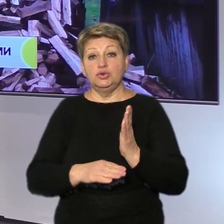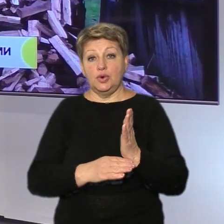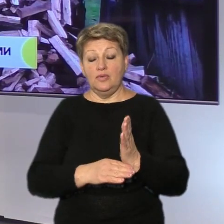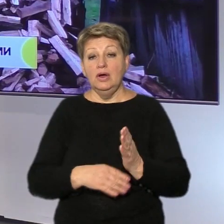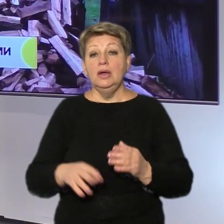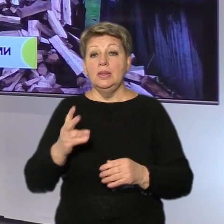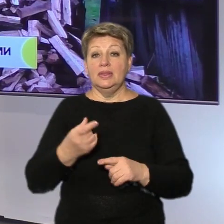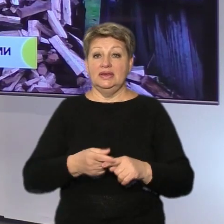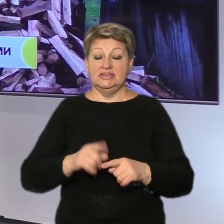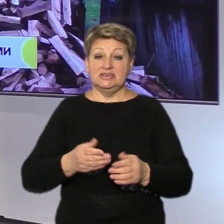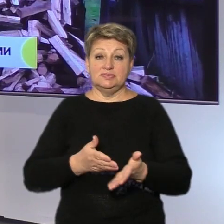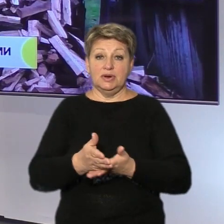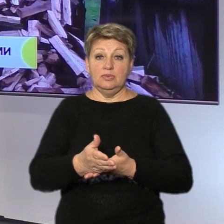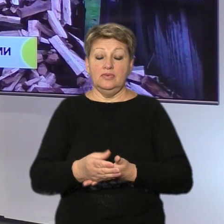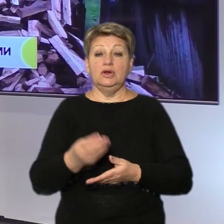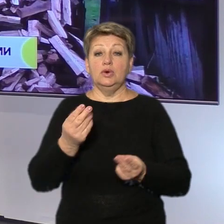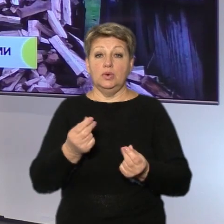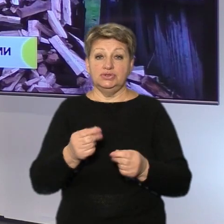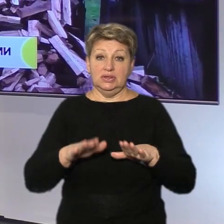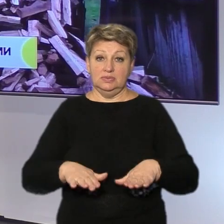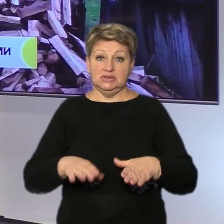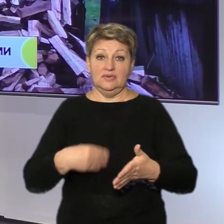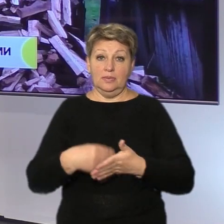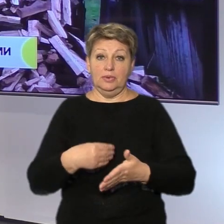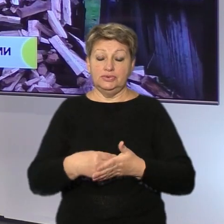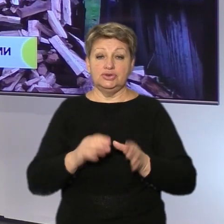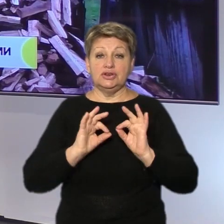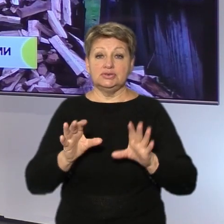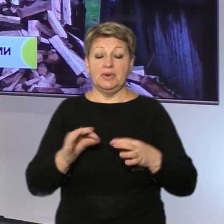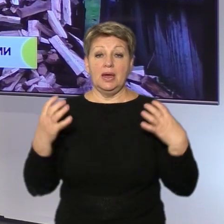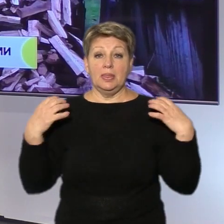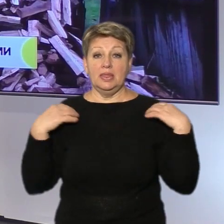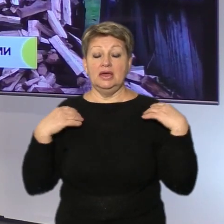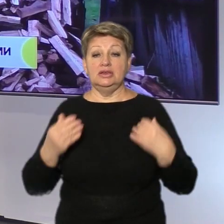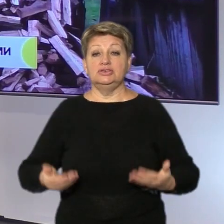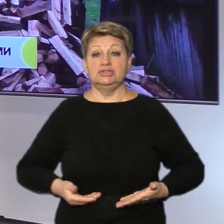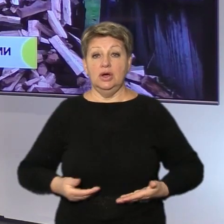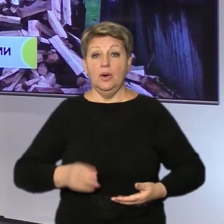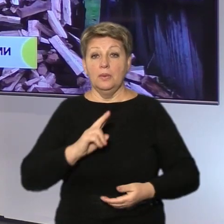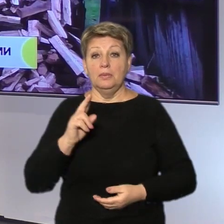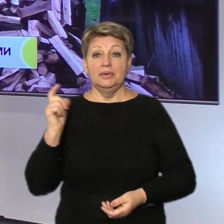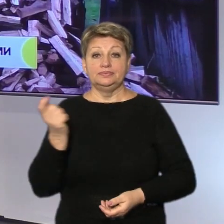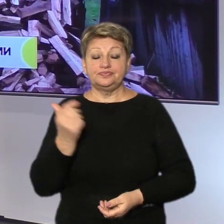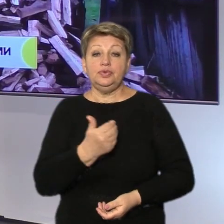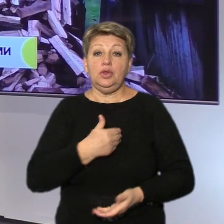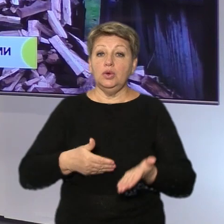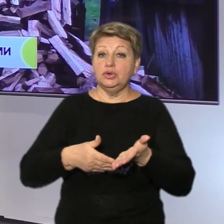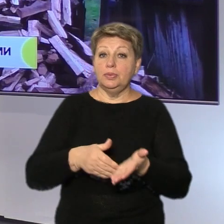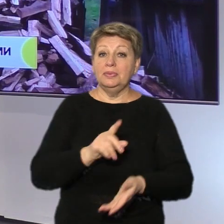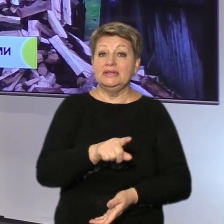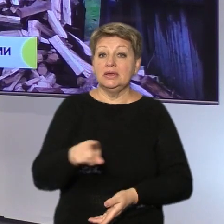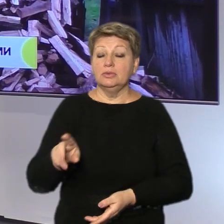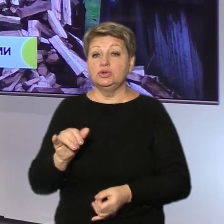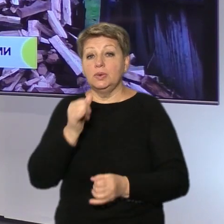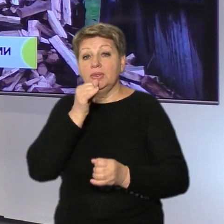кошти з міського бюджету, розповідає начальник управління житлово-комунального господарства Артем Харін. Каже, так хоче допомогти тим, хто